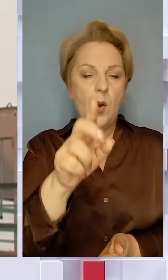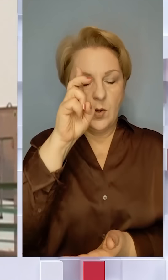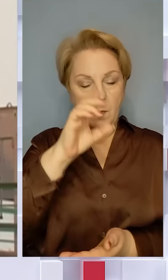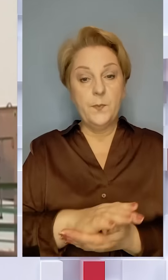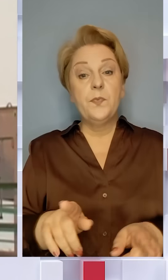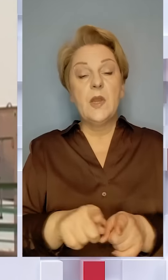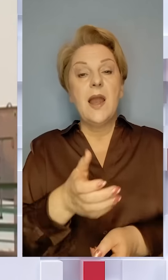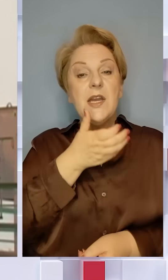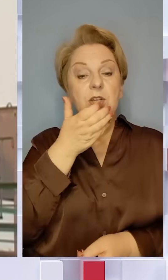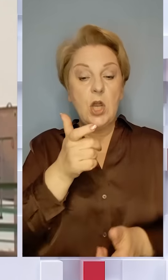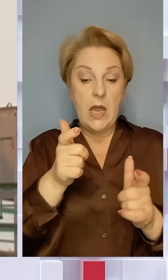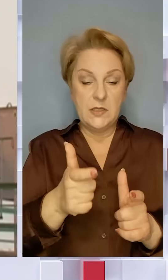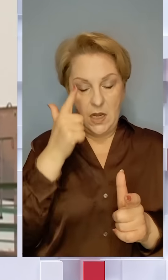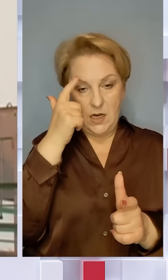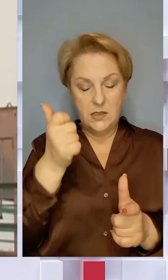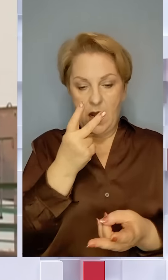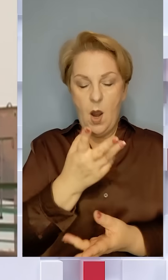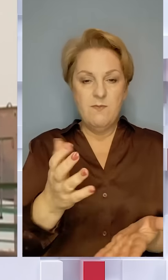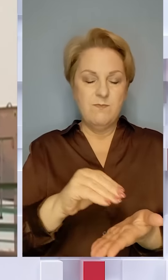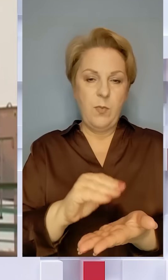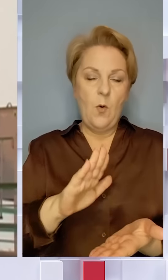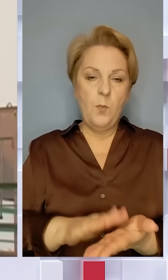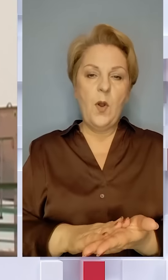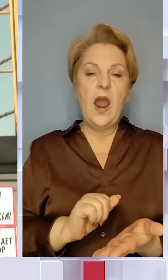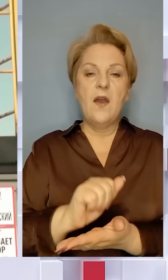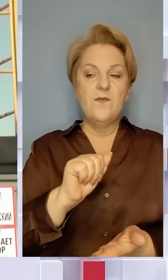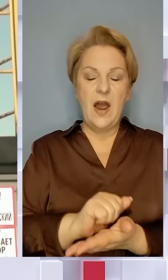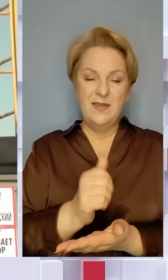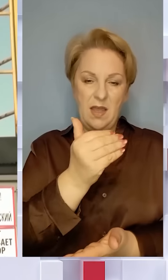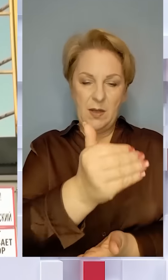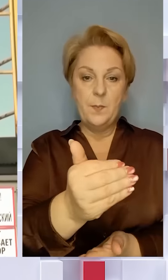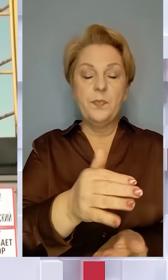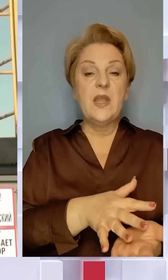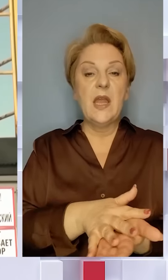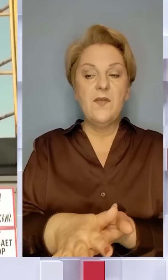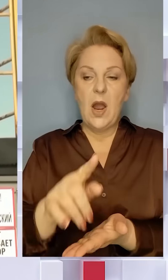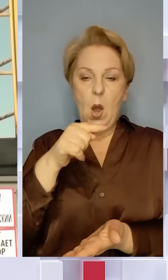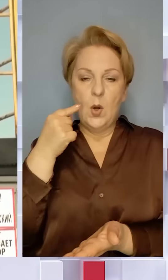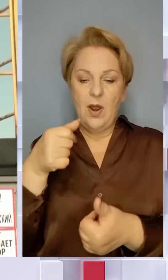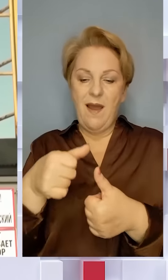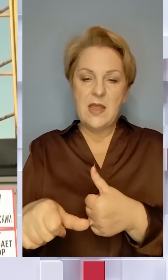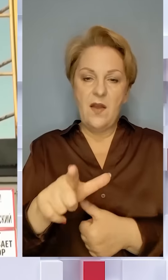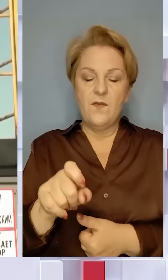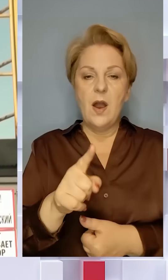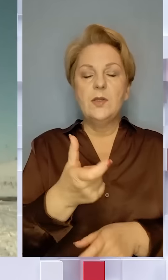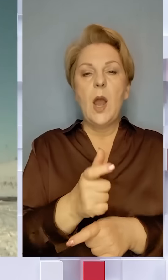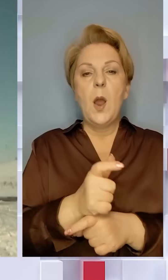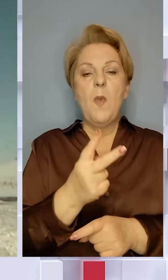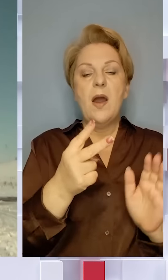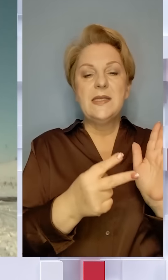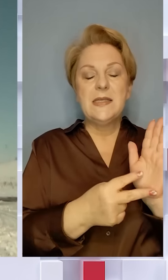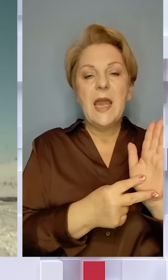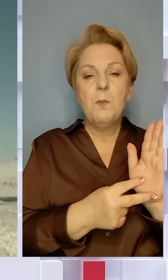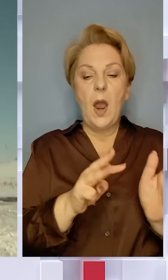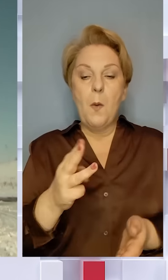Так, Чехія, згідно з даними опублікованими виданням «Політико», витратила на російські нафту і газ понад 7 мільярдів